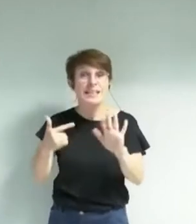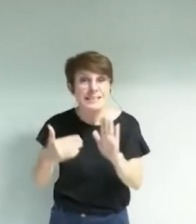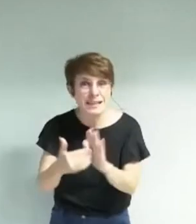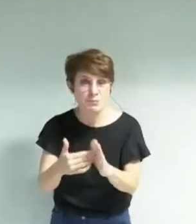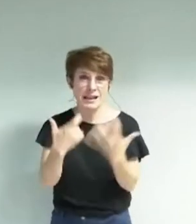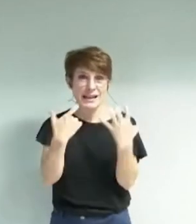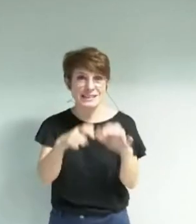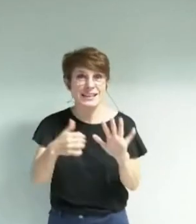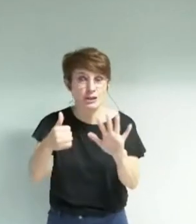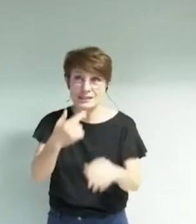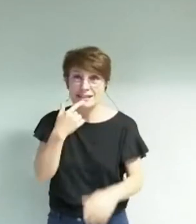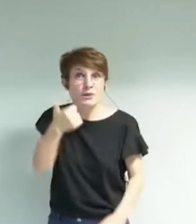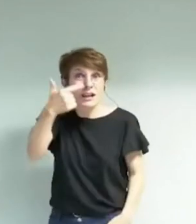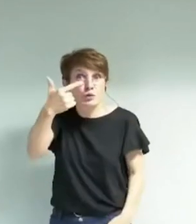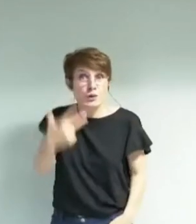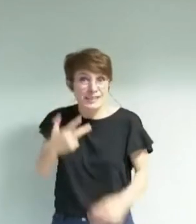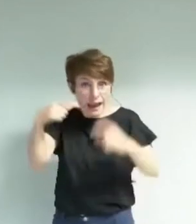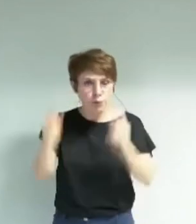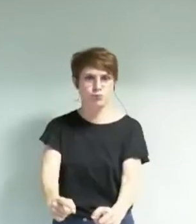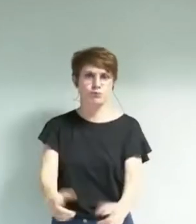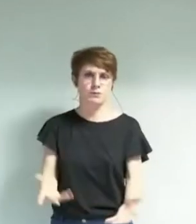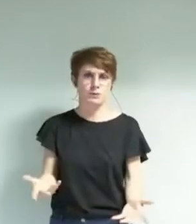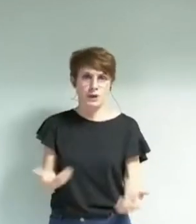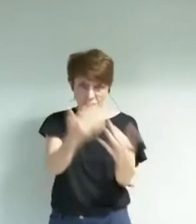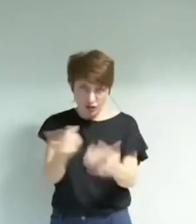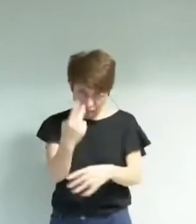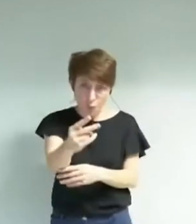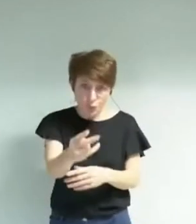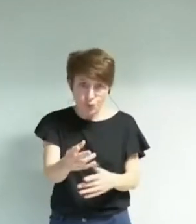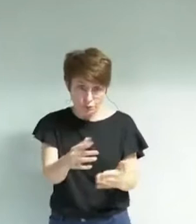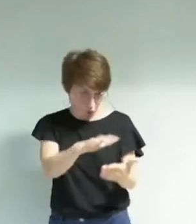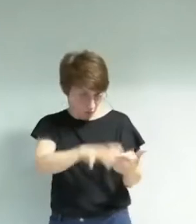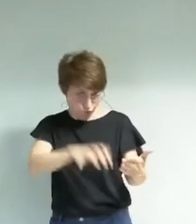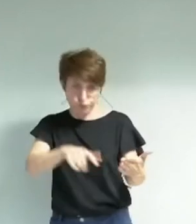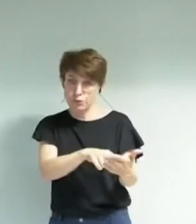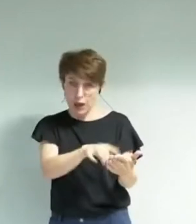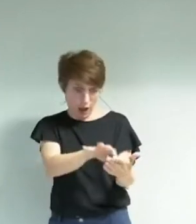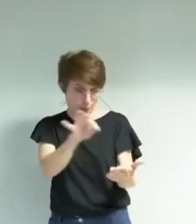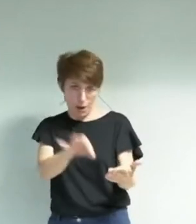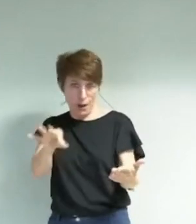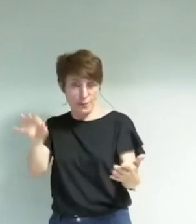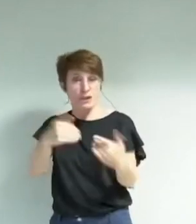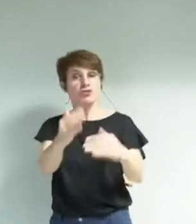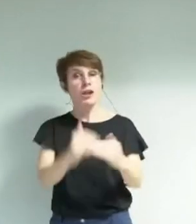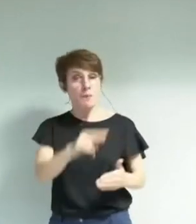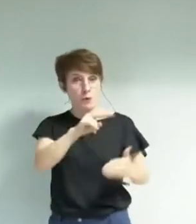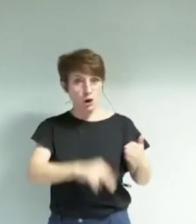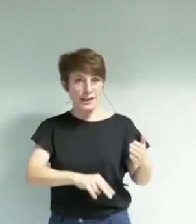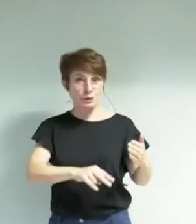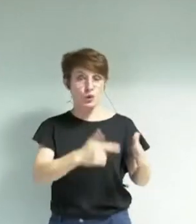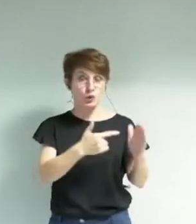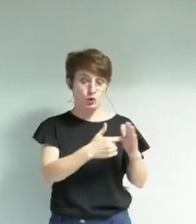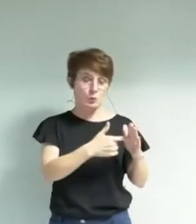une baisse de plus de 2 tiers, donc. Ce sont vos chiffres que je cite, pris soit dans le plan lecture 2018-2025